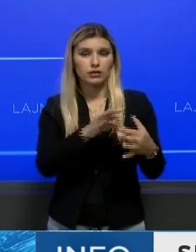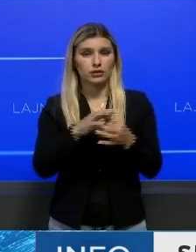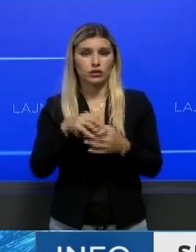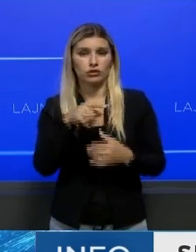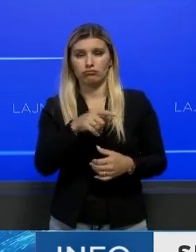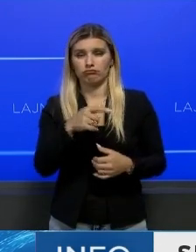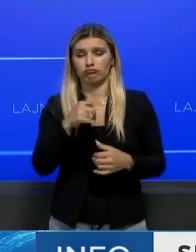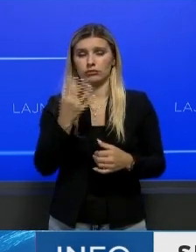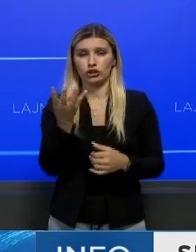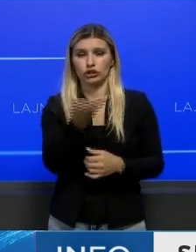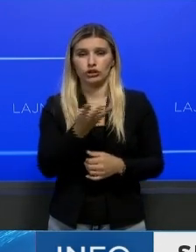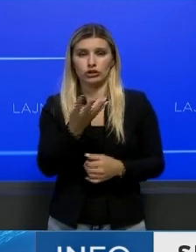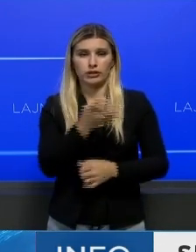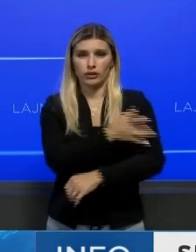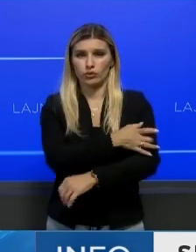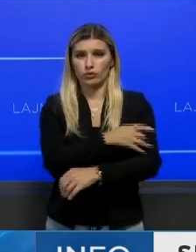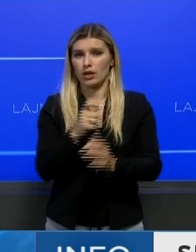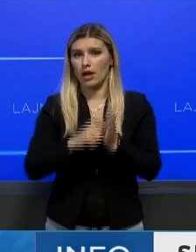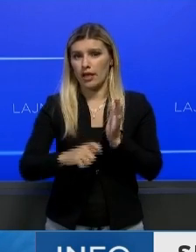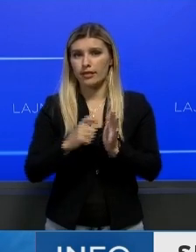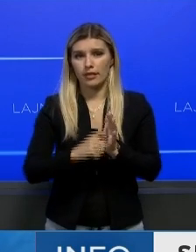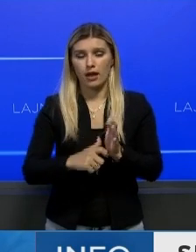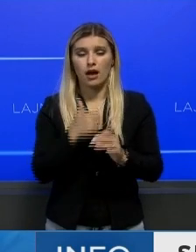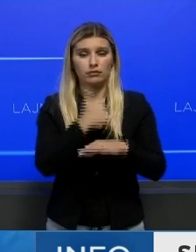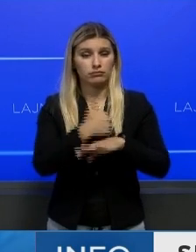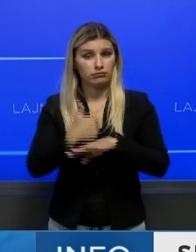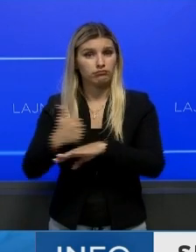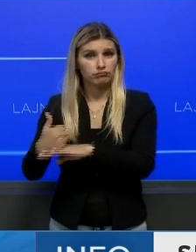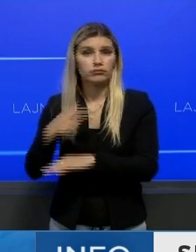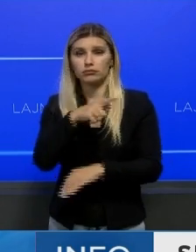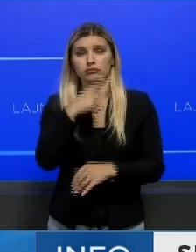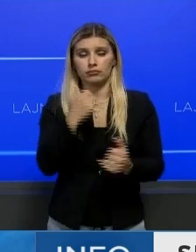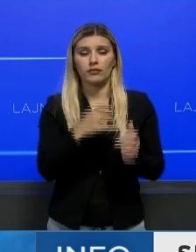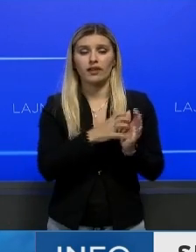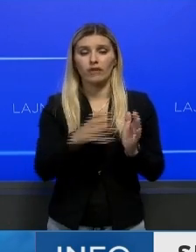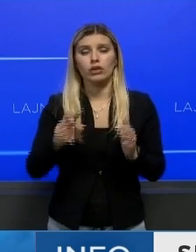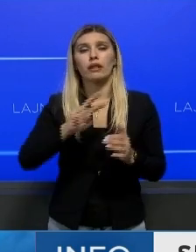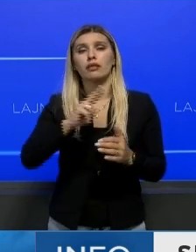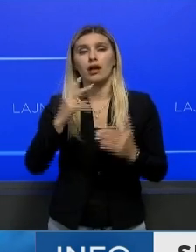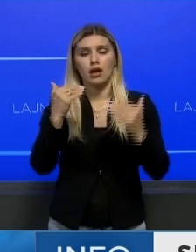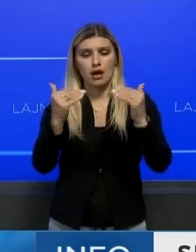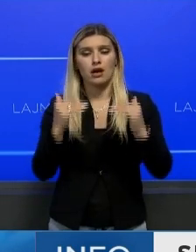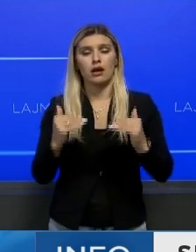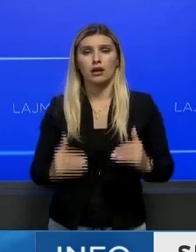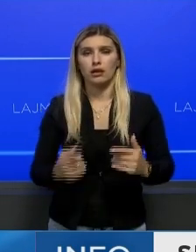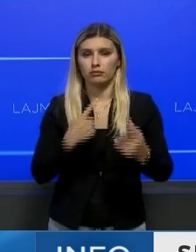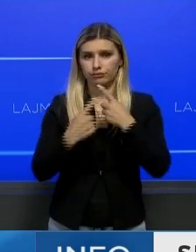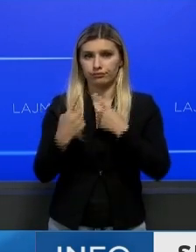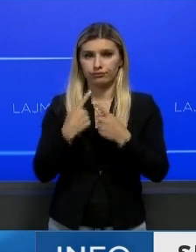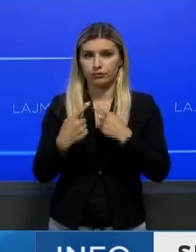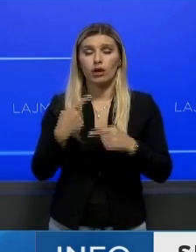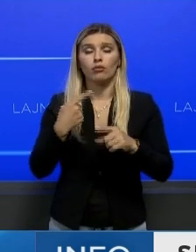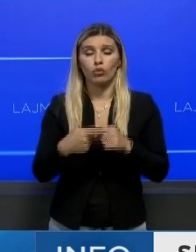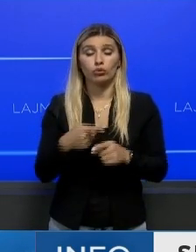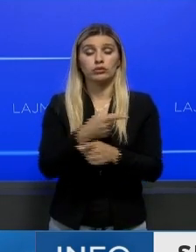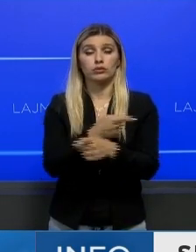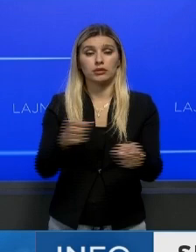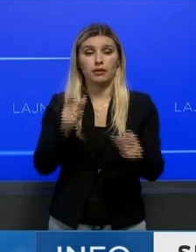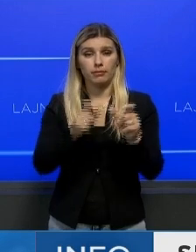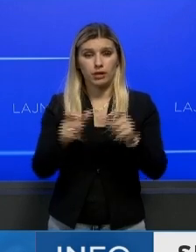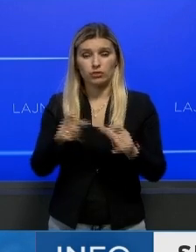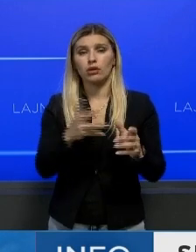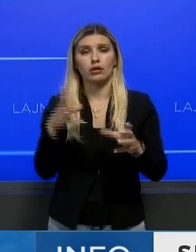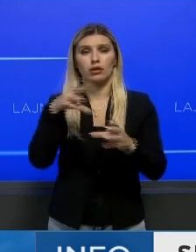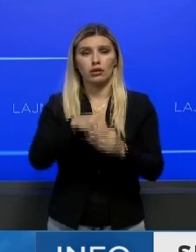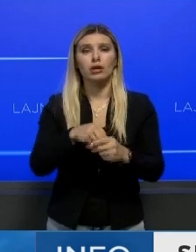Ashim Thacit Jakub Krasnicit ka dreveselit të rejepselimit, po vazhdon me pikat të tjera të rendit të ditës, ndërsa të akuzuarit po